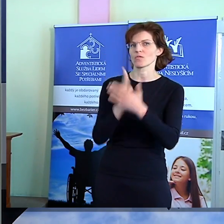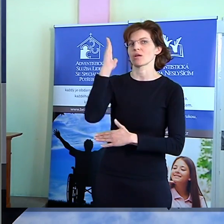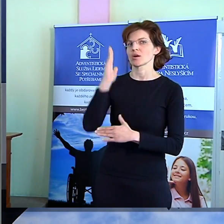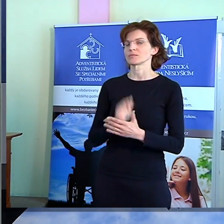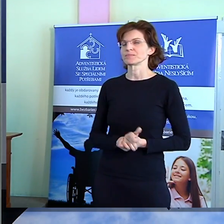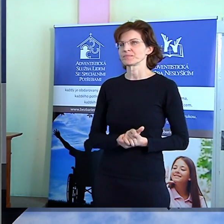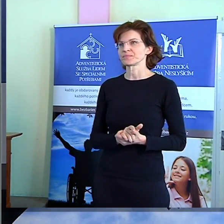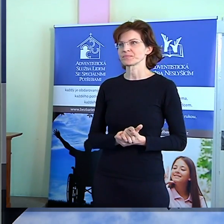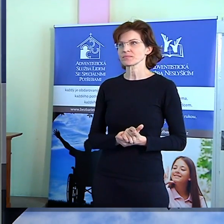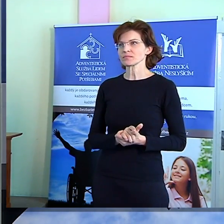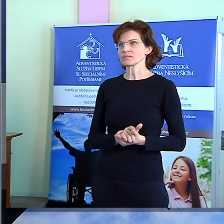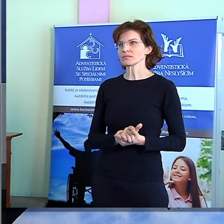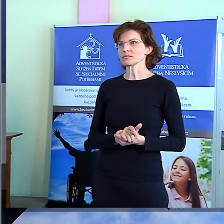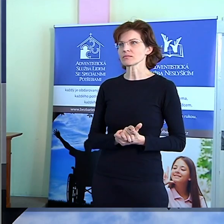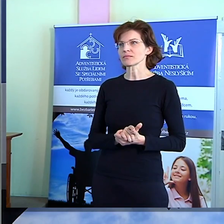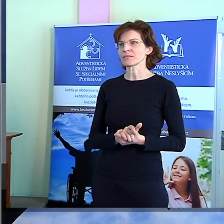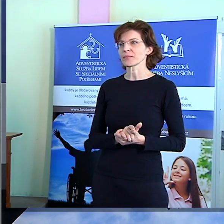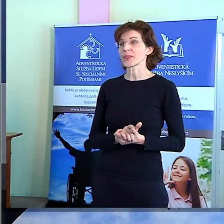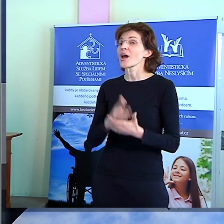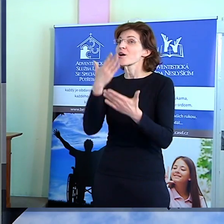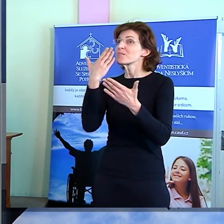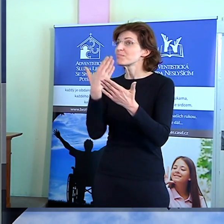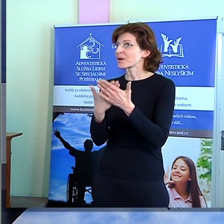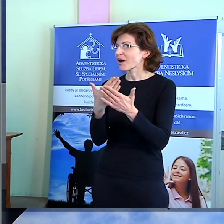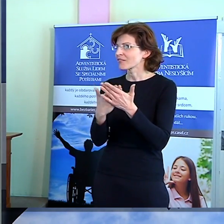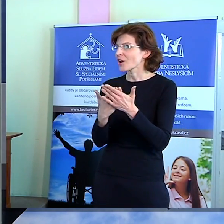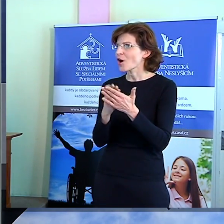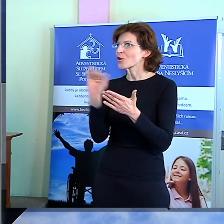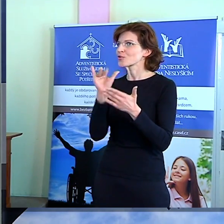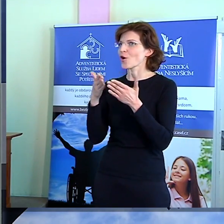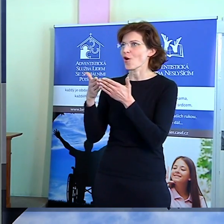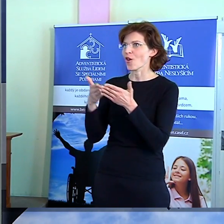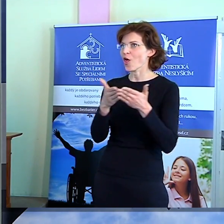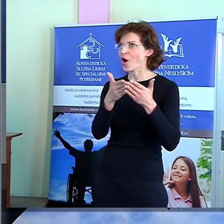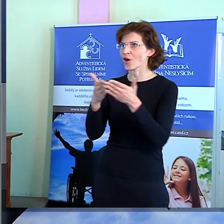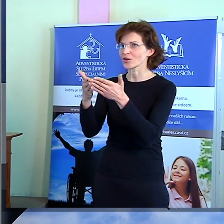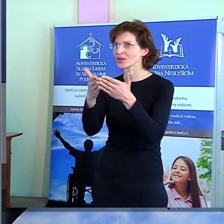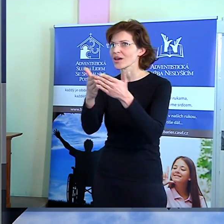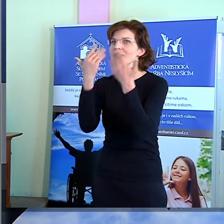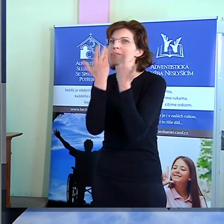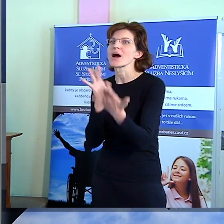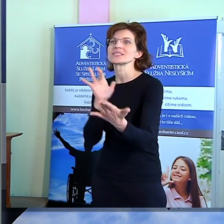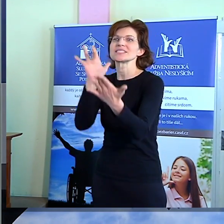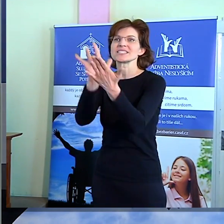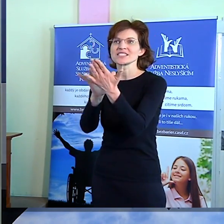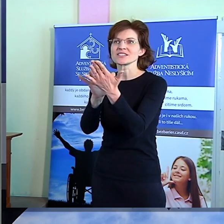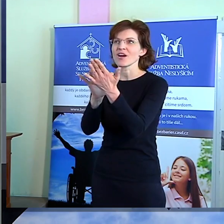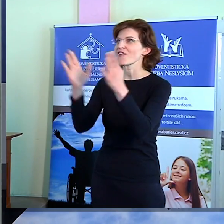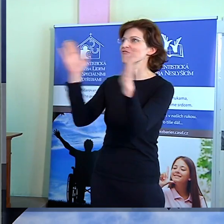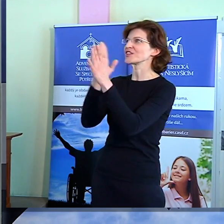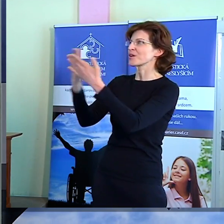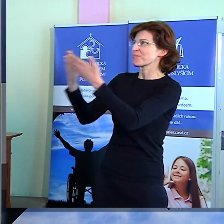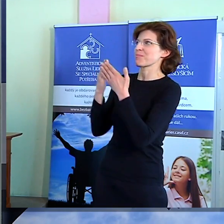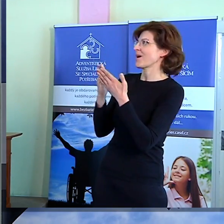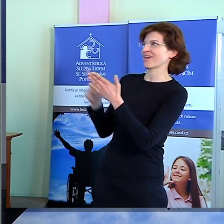říká, že žádný vítr není příznímým plachtám toho, kdo nemá svůj domovský přístav. Pavel měl